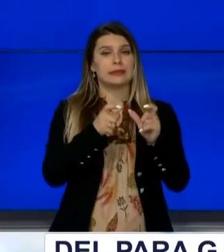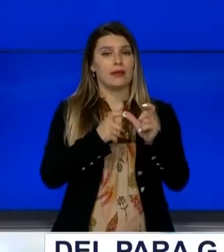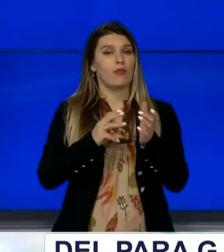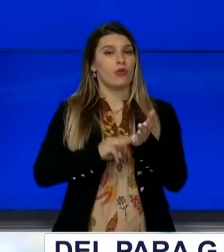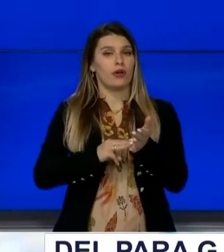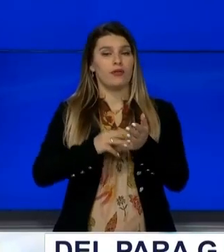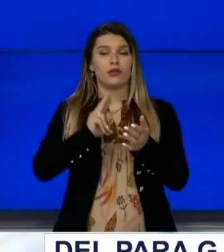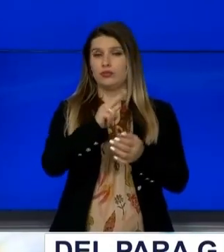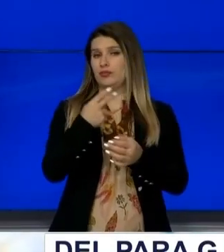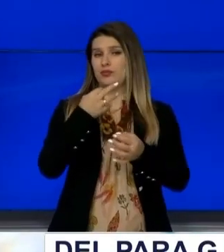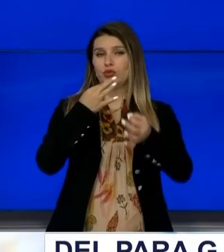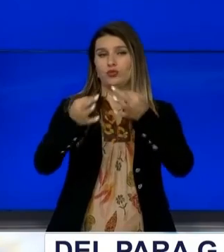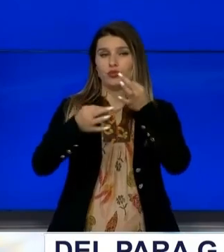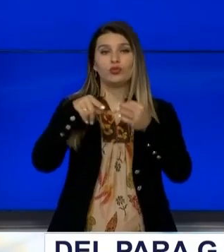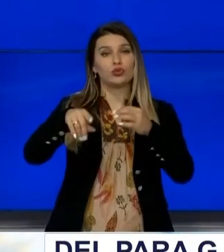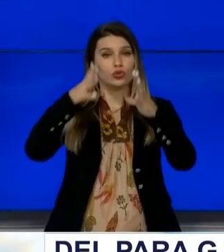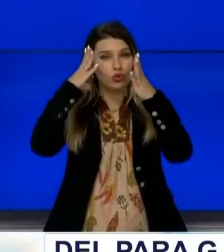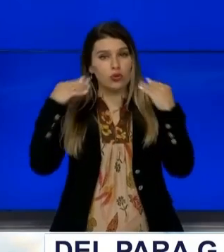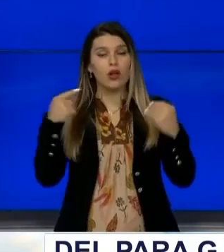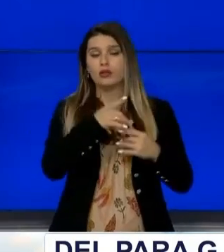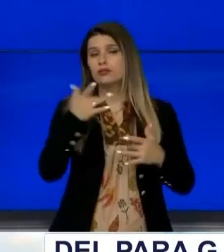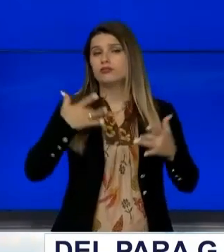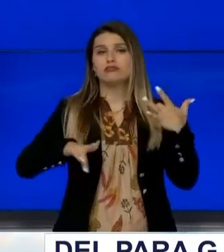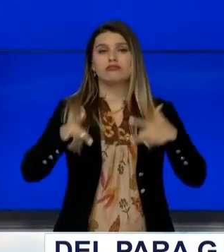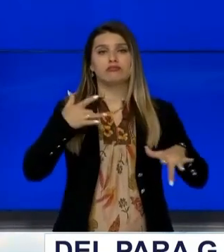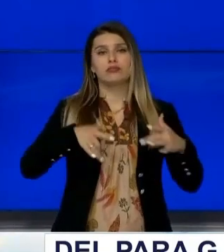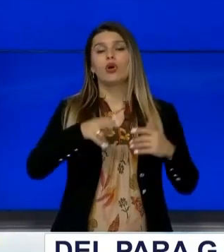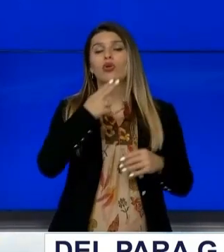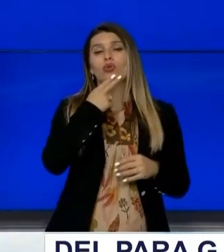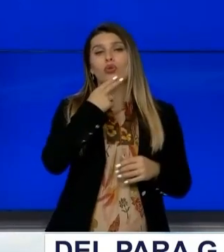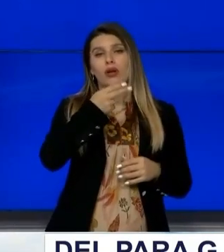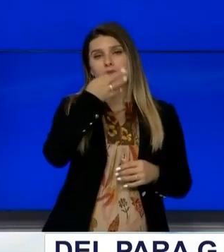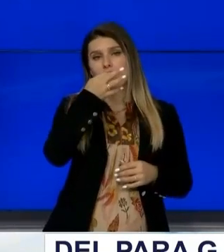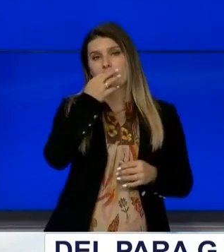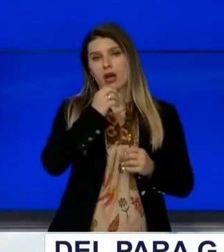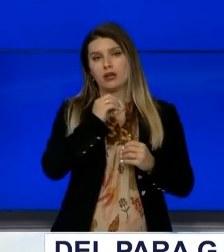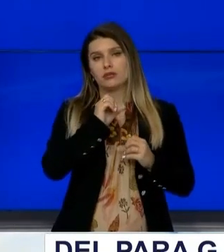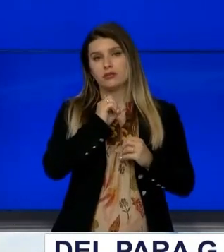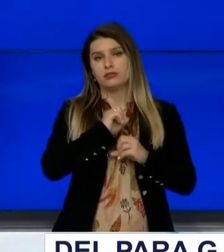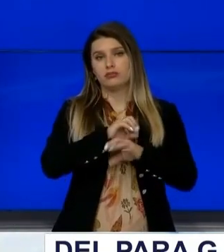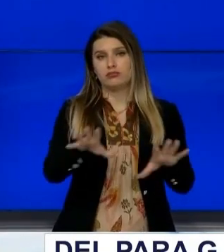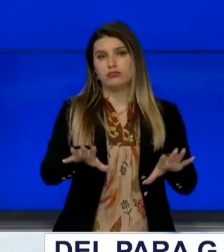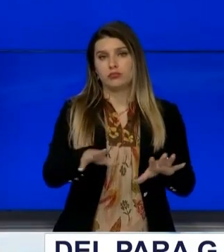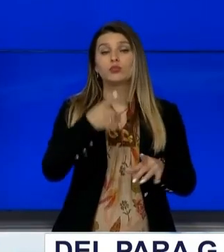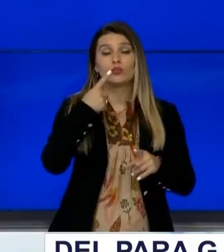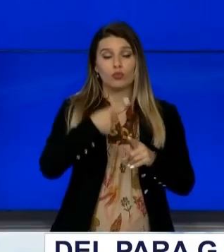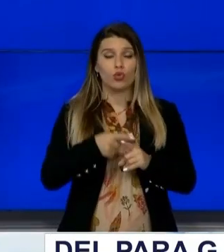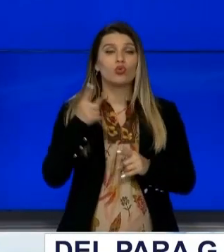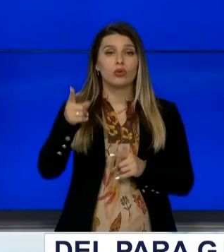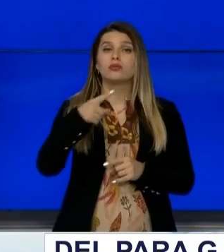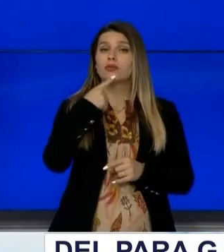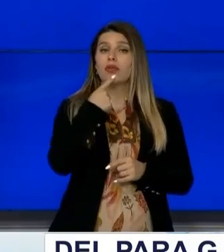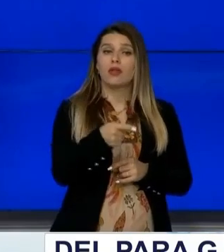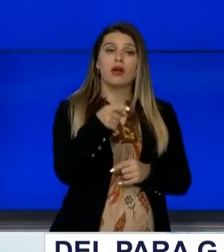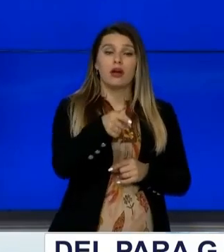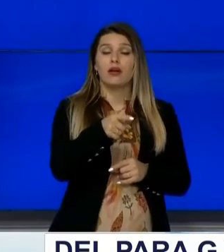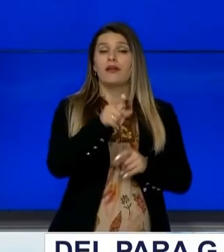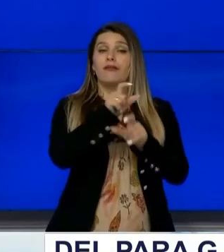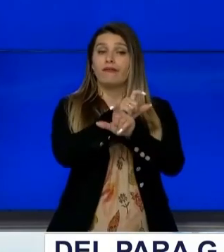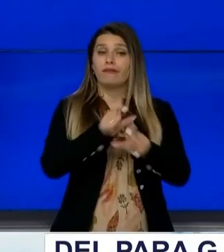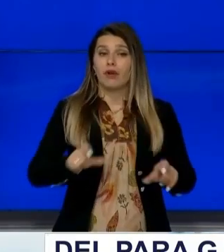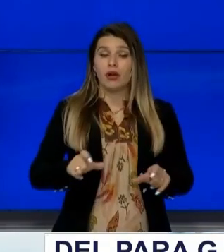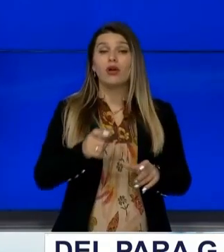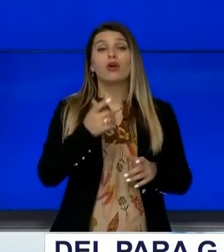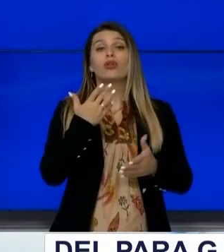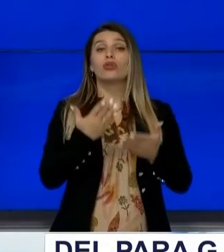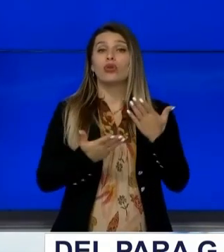të procedurës para prake në hag Nuk ka pranuar të deklarohet Në këtë seansë, Mustafa si është të deklarohet se përfajsin mund të